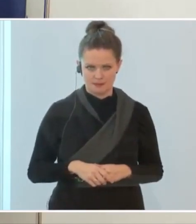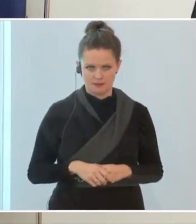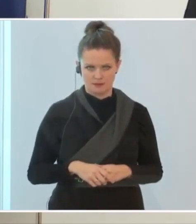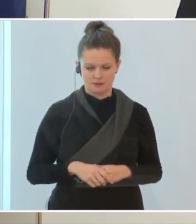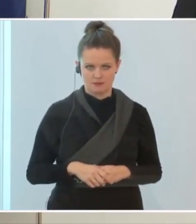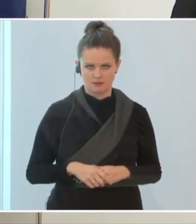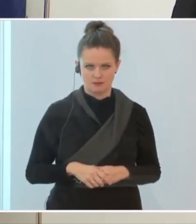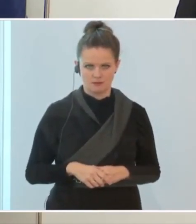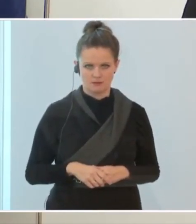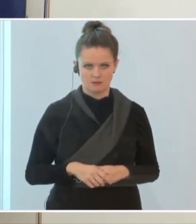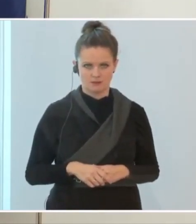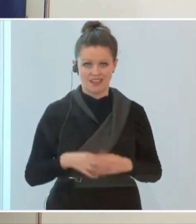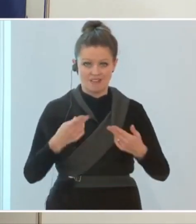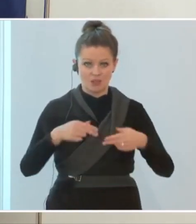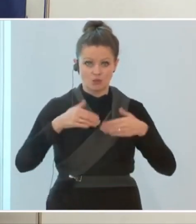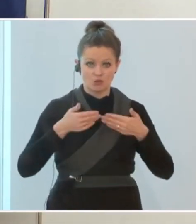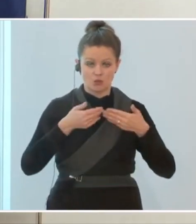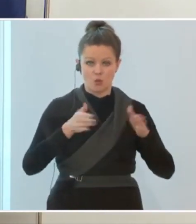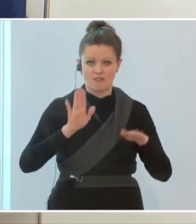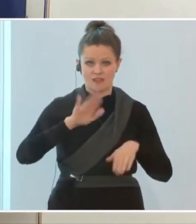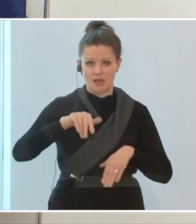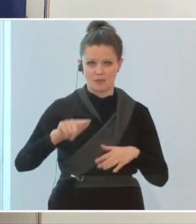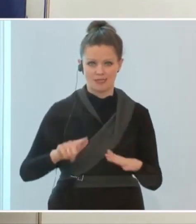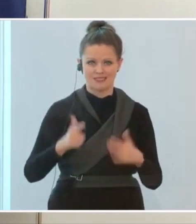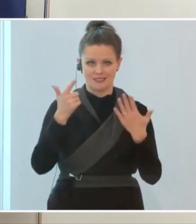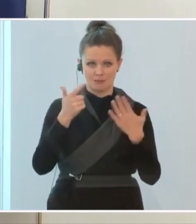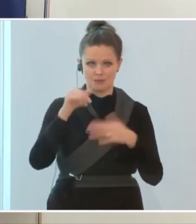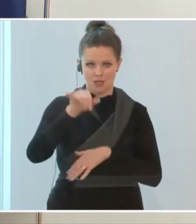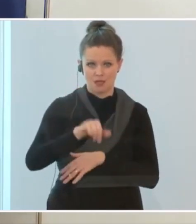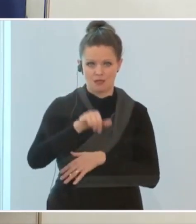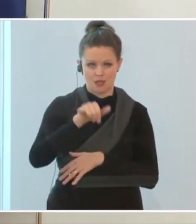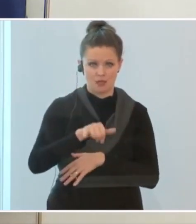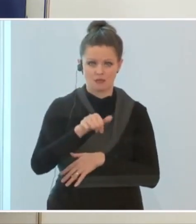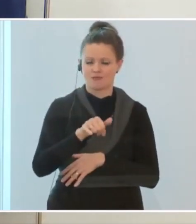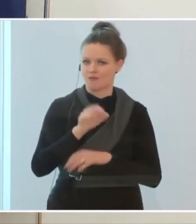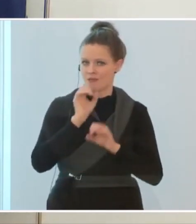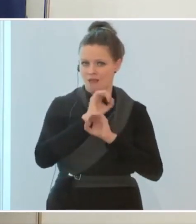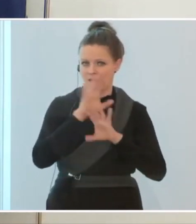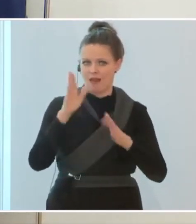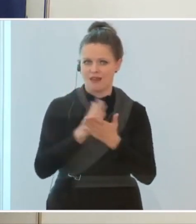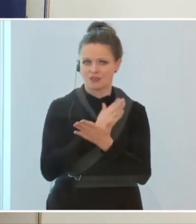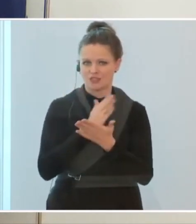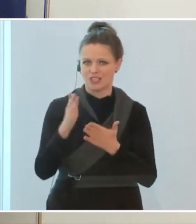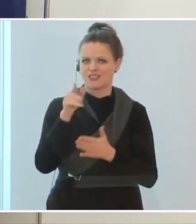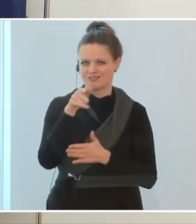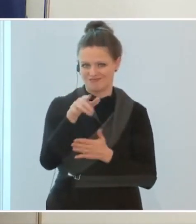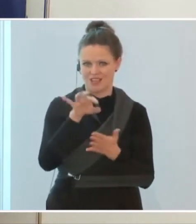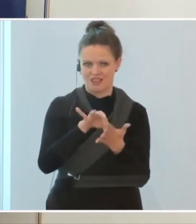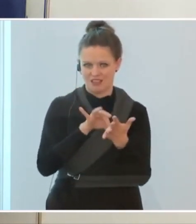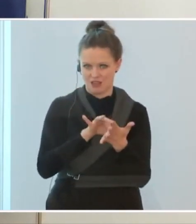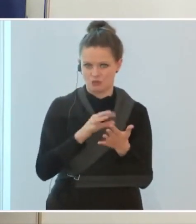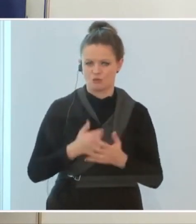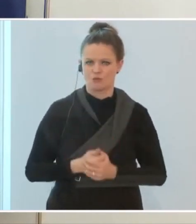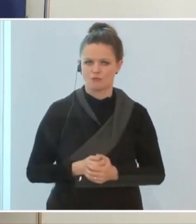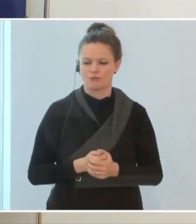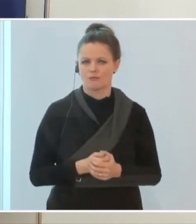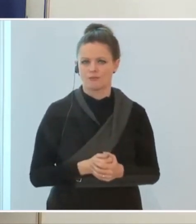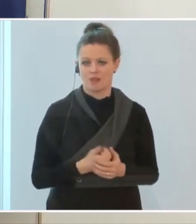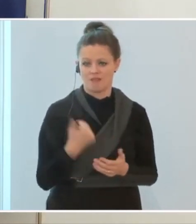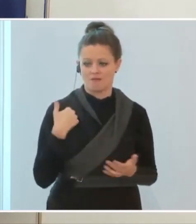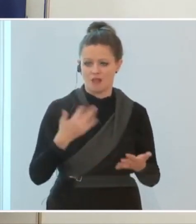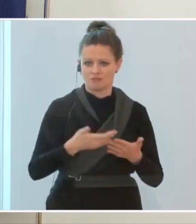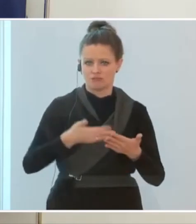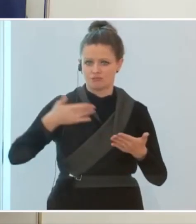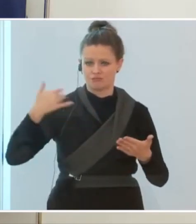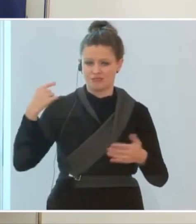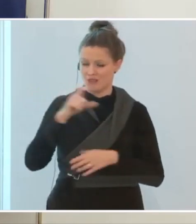Was die Wiederöffnung betrifft, haben wir uns klar für dieses Datum entschieden. Es war in den letzten Wochen